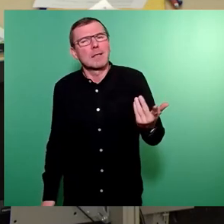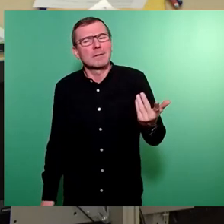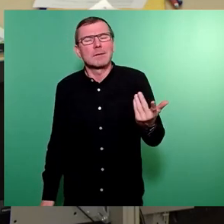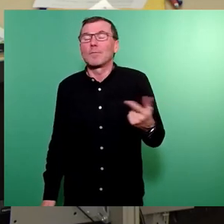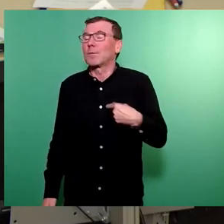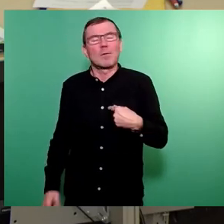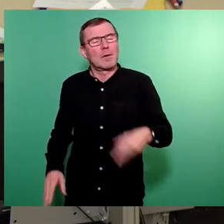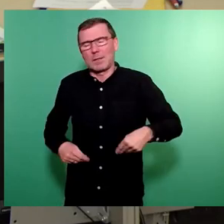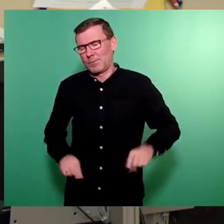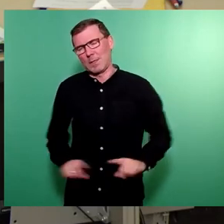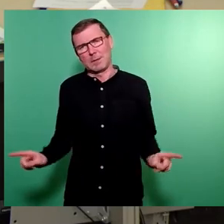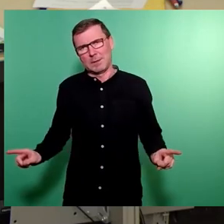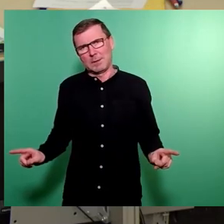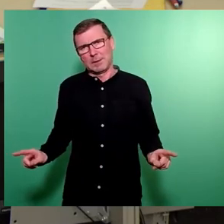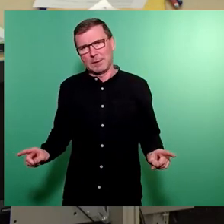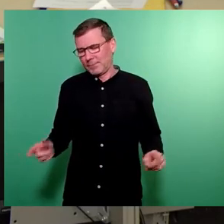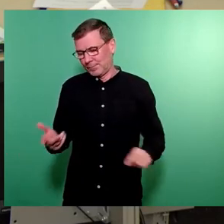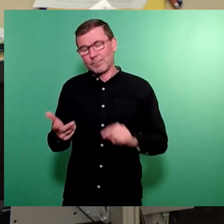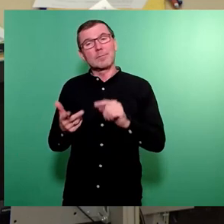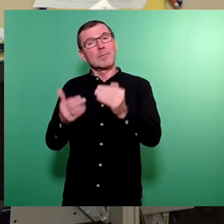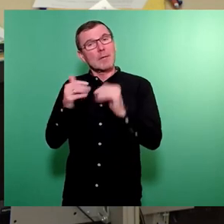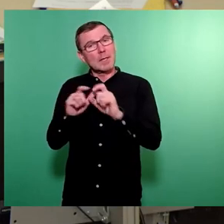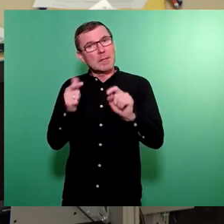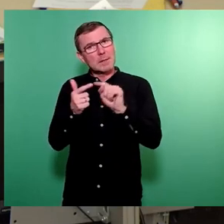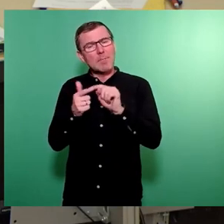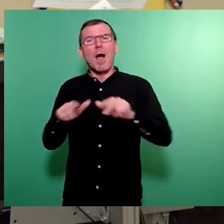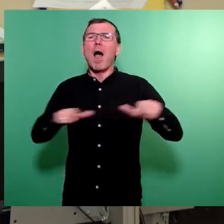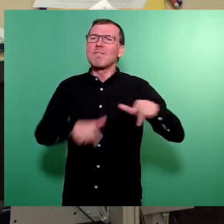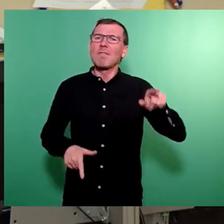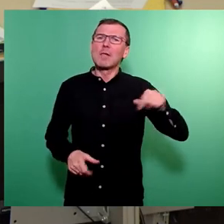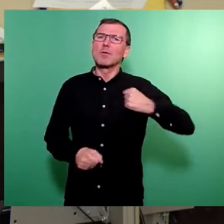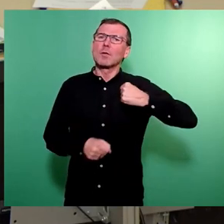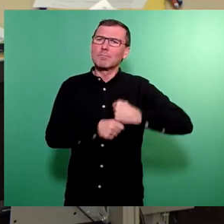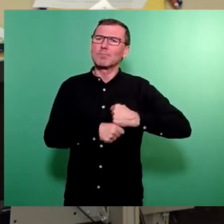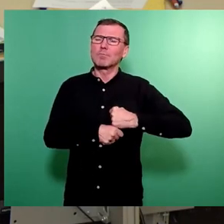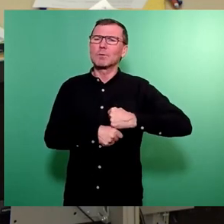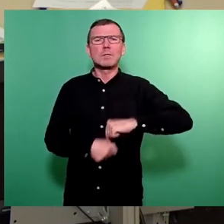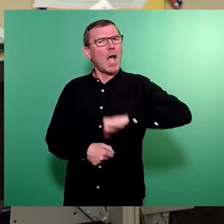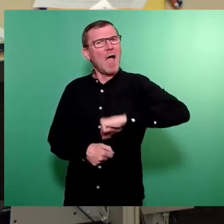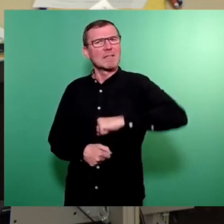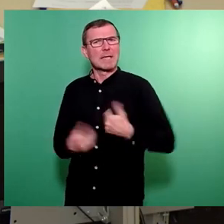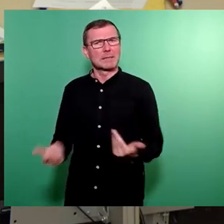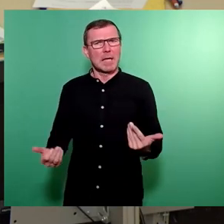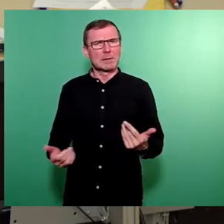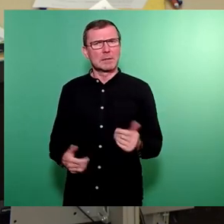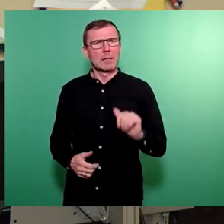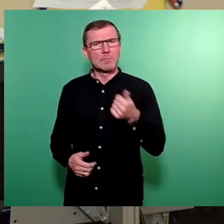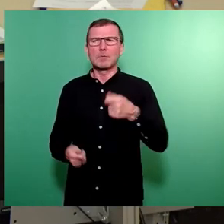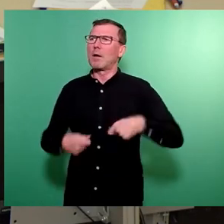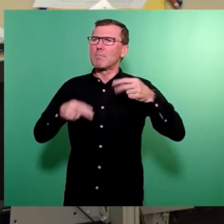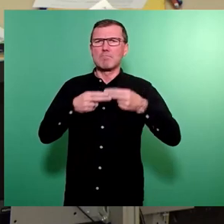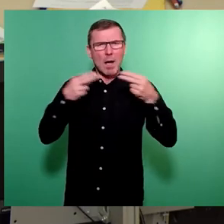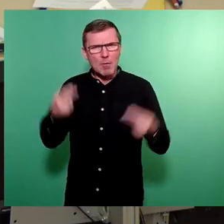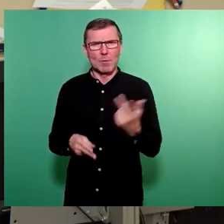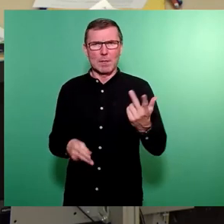mittragen. Und nun bin ich auch schon beim nächsten Punkt. Verwaltung muss insgesamt effizient sein. Das betrifft besonders Bauprojekte. es wird mit